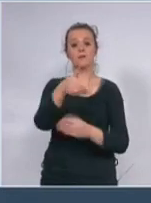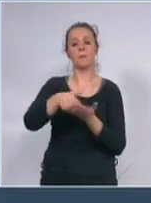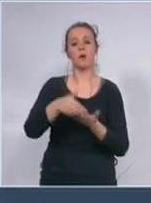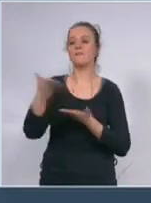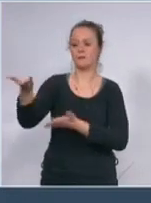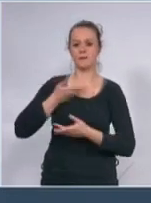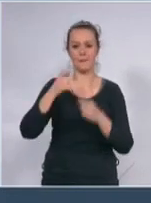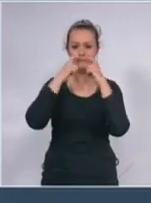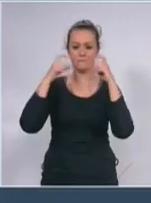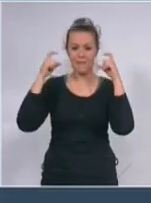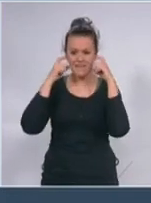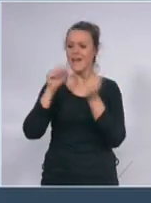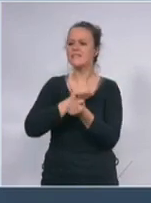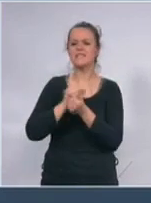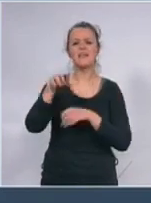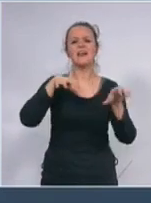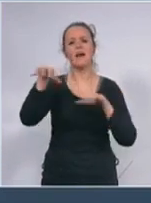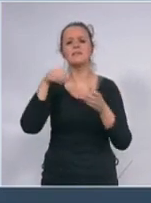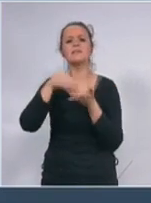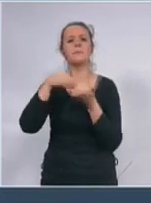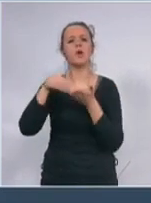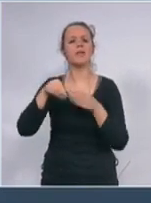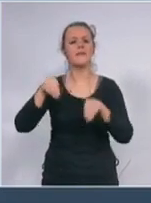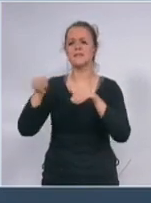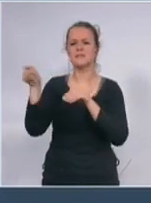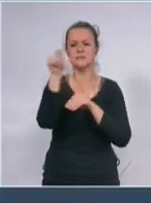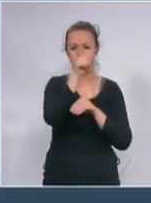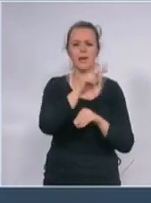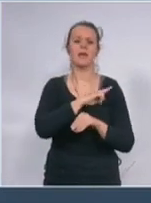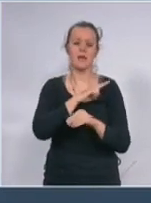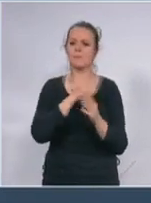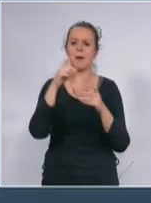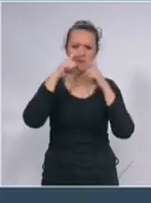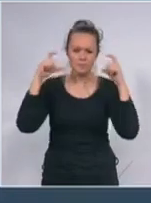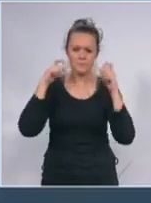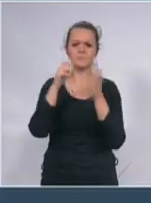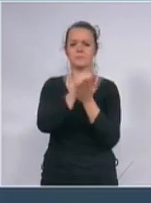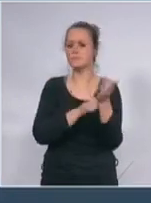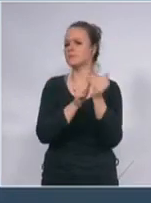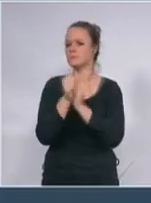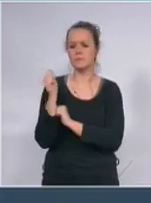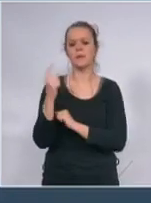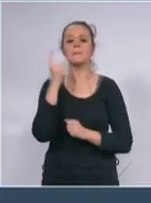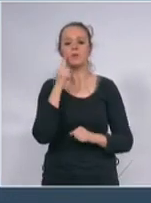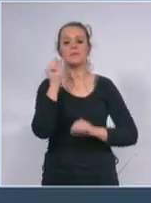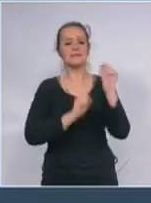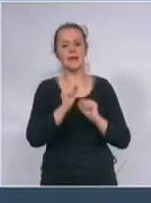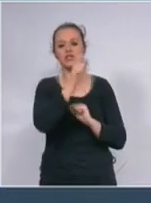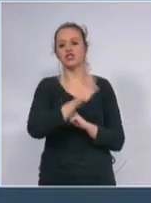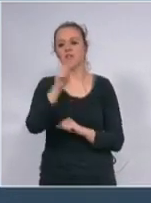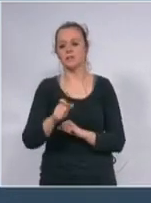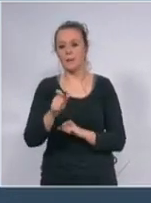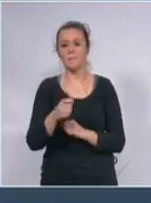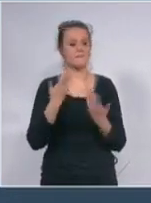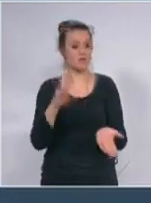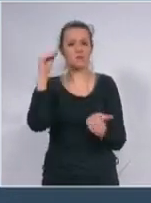Svi radnici će imati rukavice i maske da pokušamo zaštitimo naše najstarije koji hoće da izađu, a zakazali